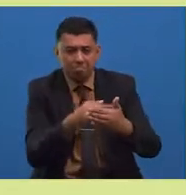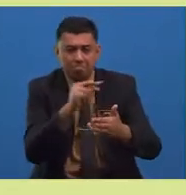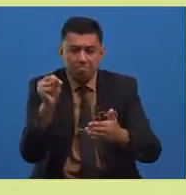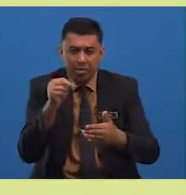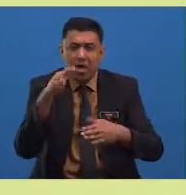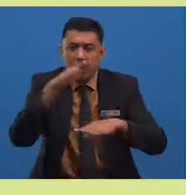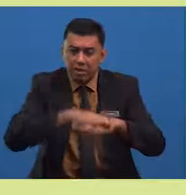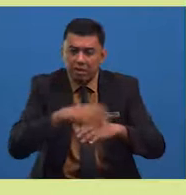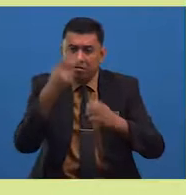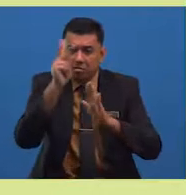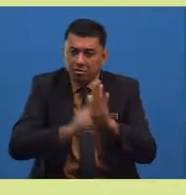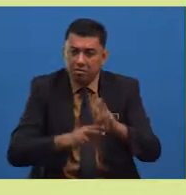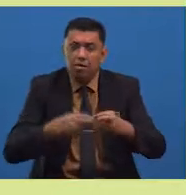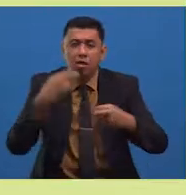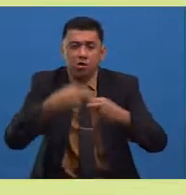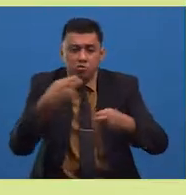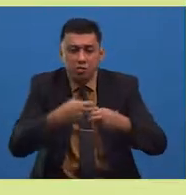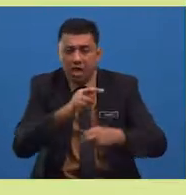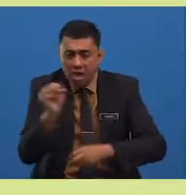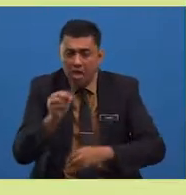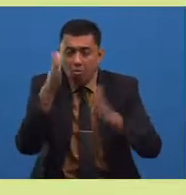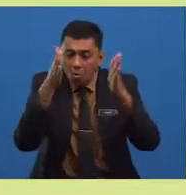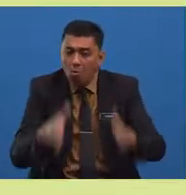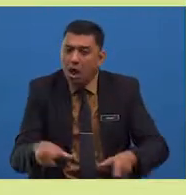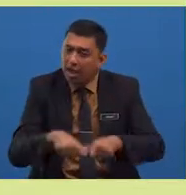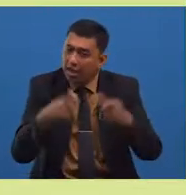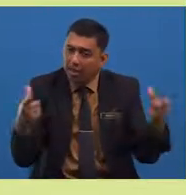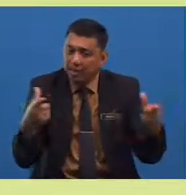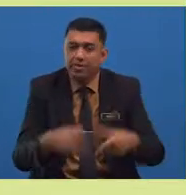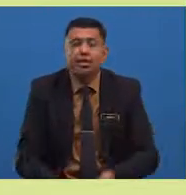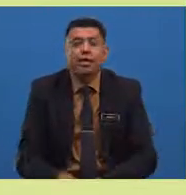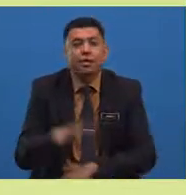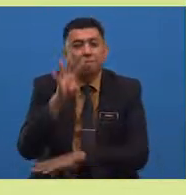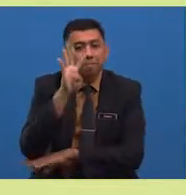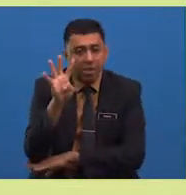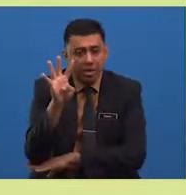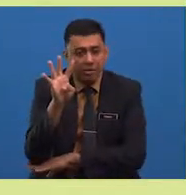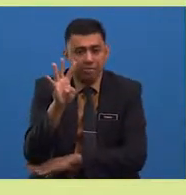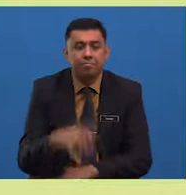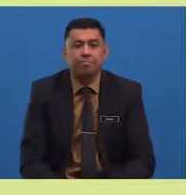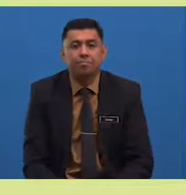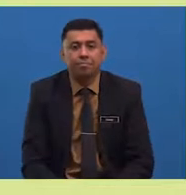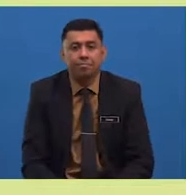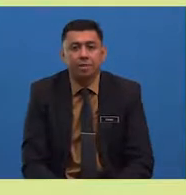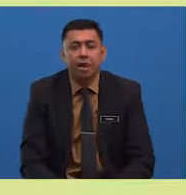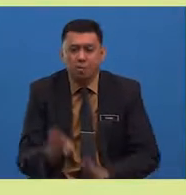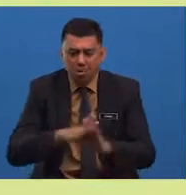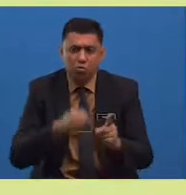kesusahan orang lain. Persoalan keempat ialah persoalan